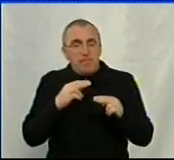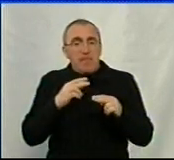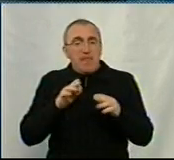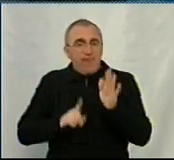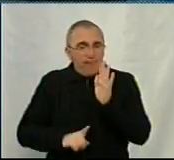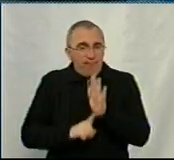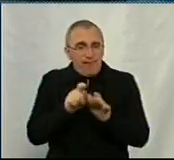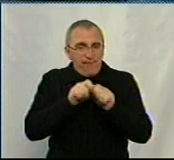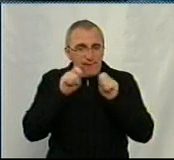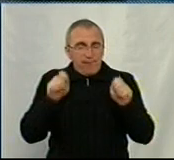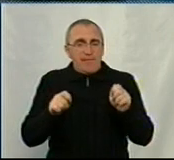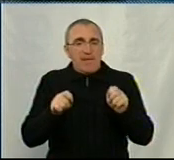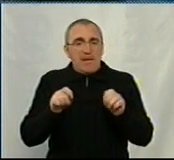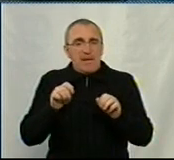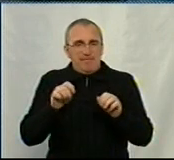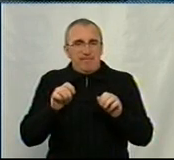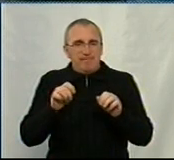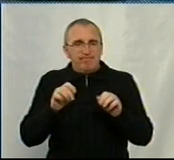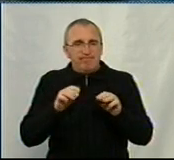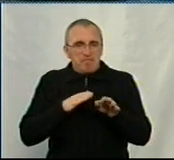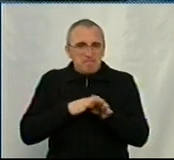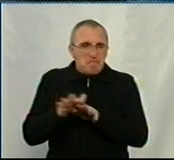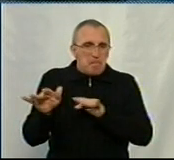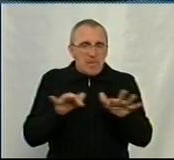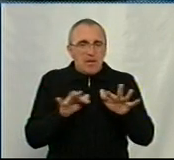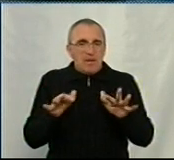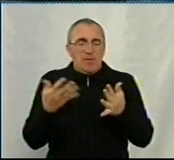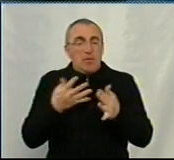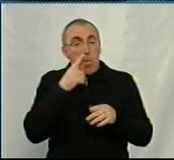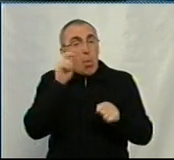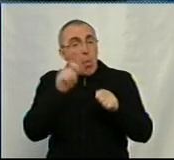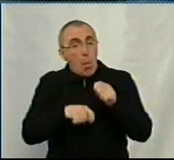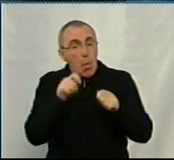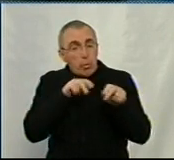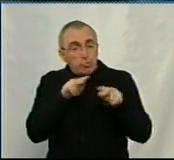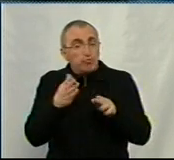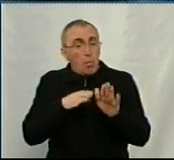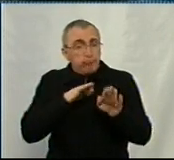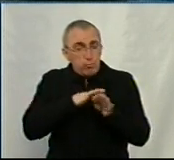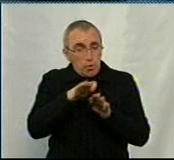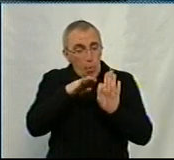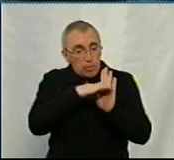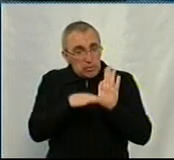певні міри, які вводяться до речі. Але треба проконтролювати, що їх дотримуються.